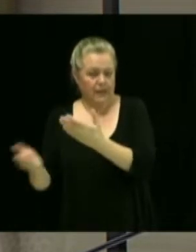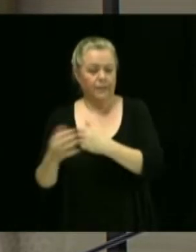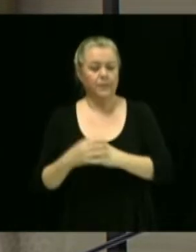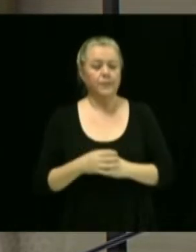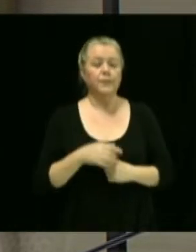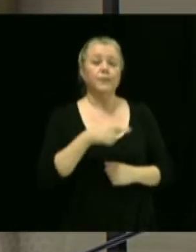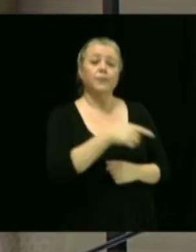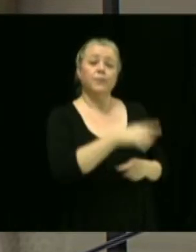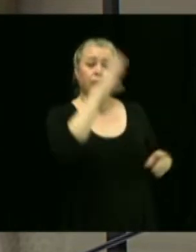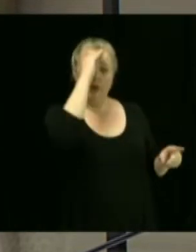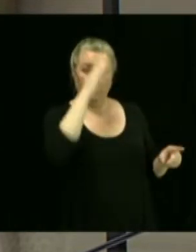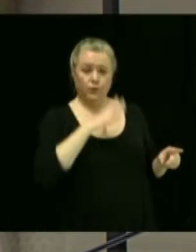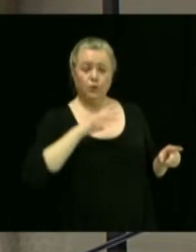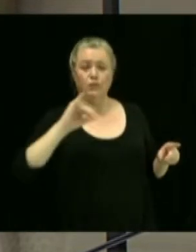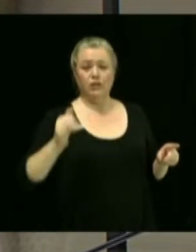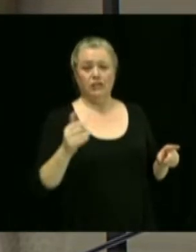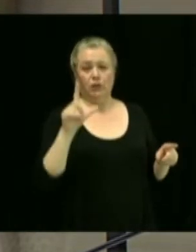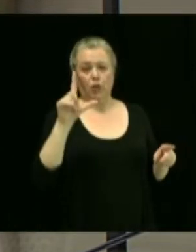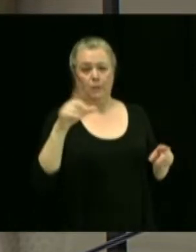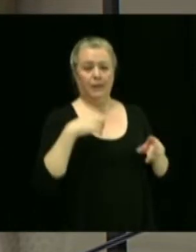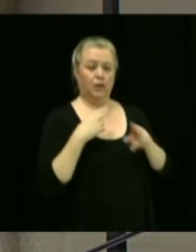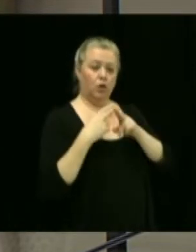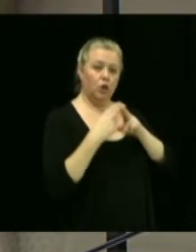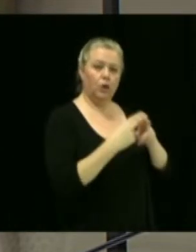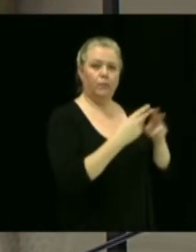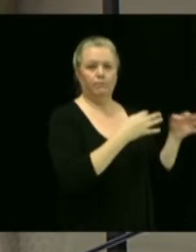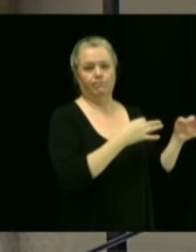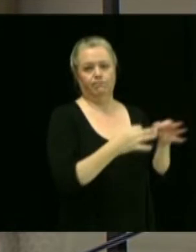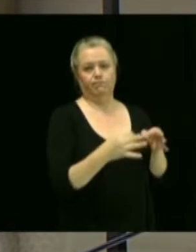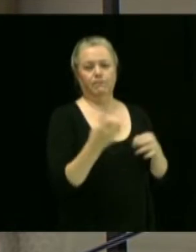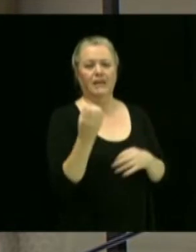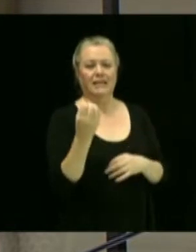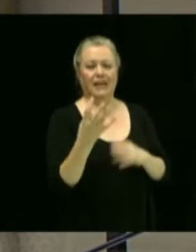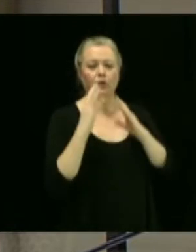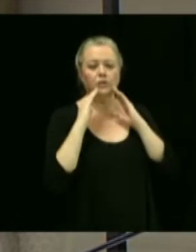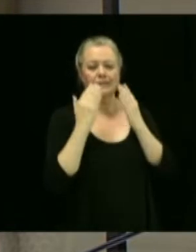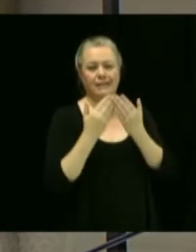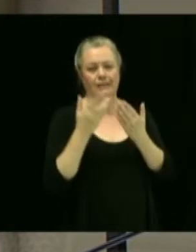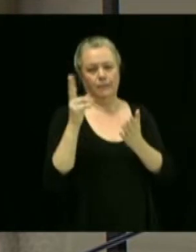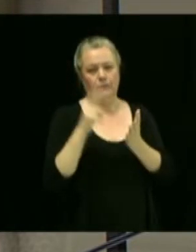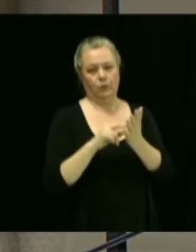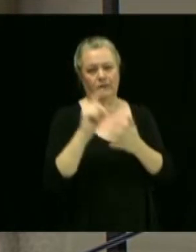M. Jason Lemay, et ce, à compter du 14 décembre 2021.